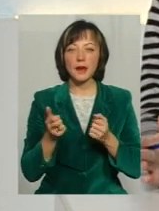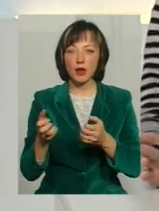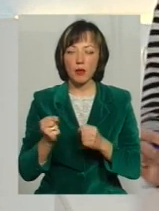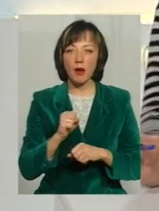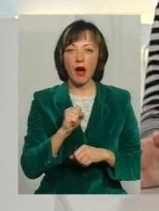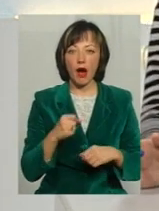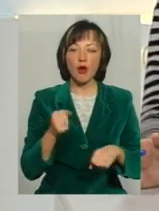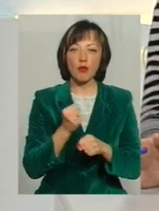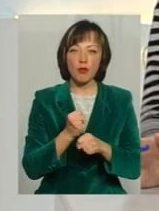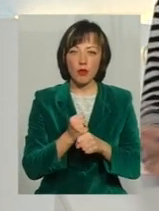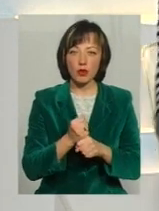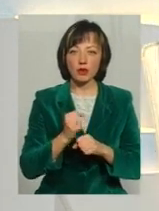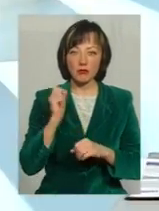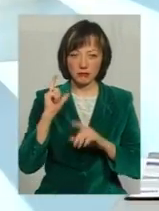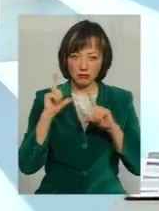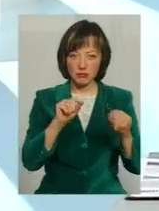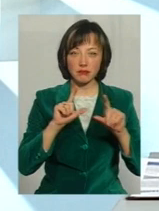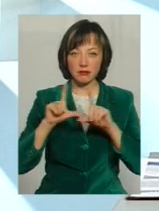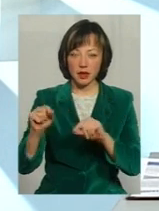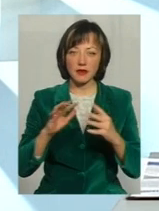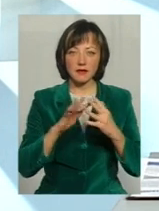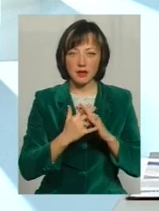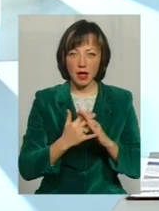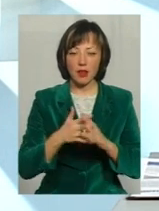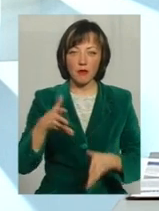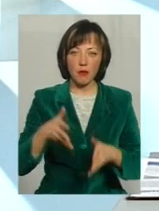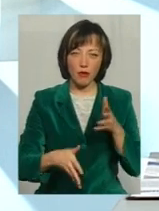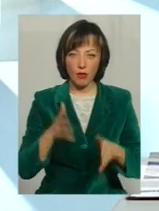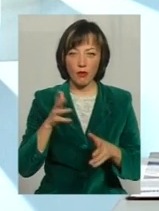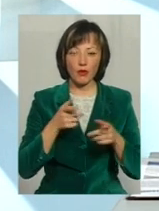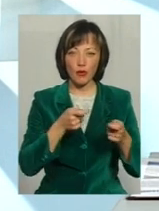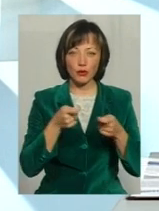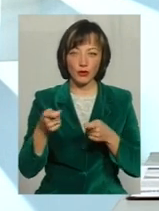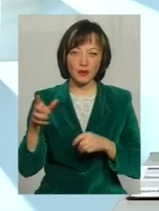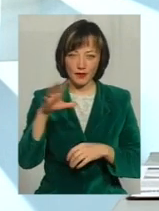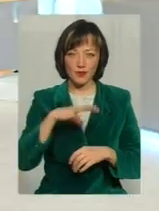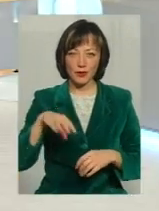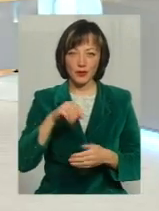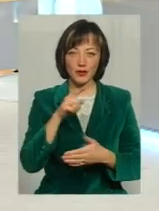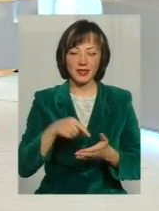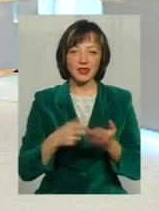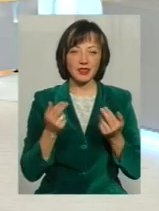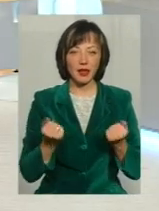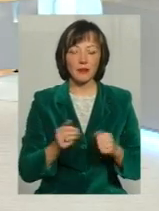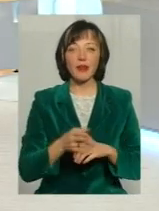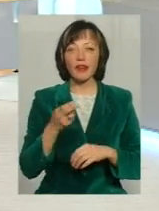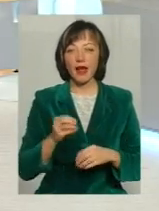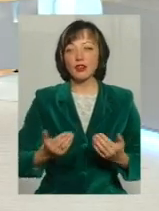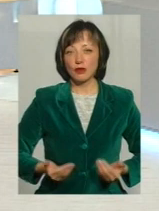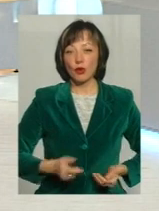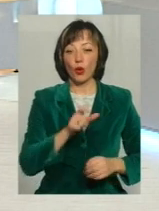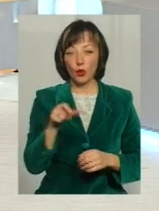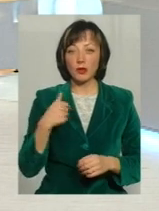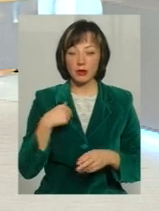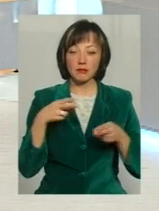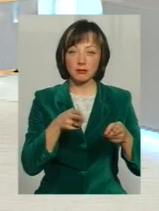робота, так би мовити, в полях В селах, по болоту і всюди, Там де люди проживають, там сьогодні працюємо,